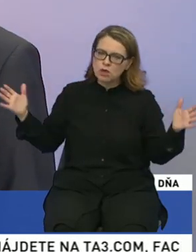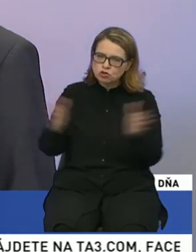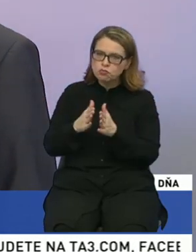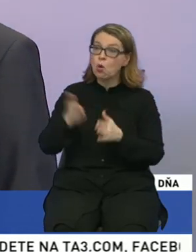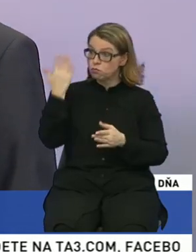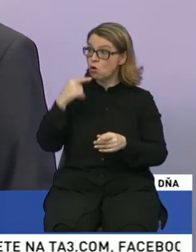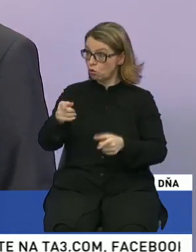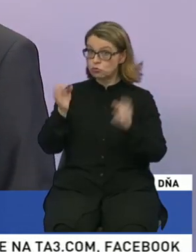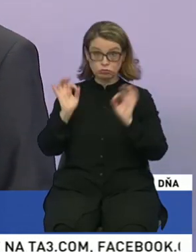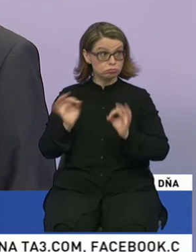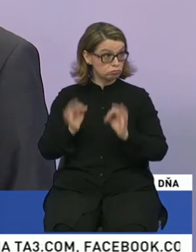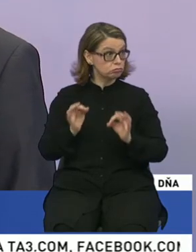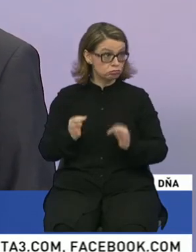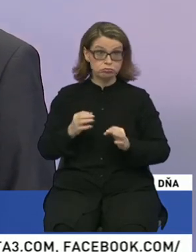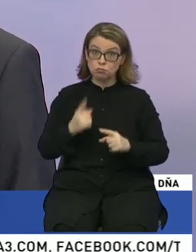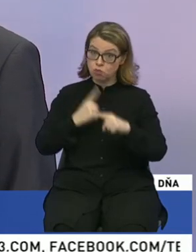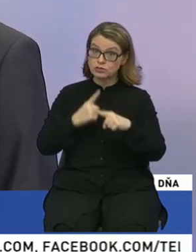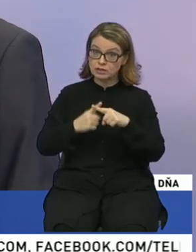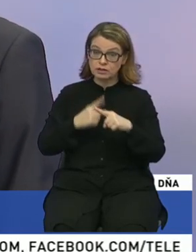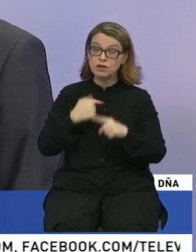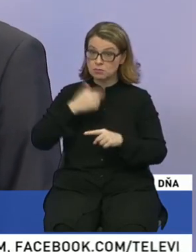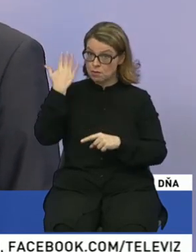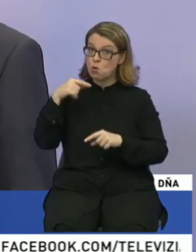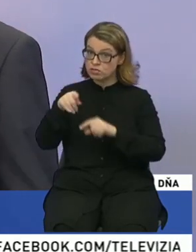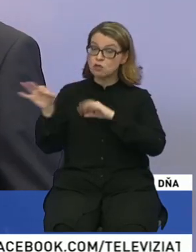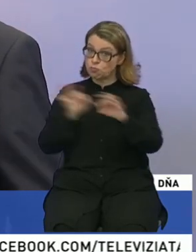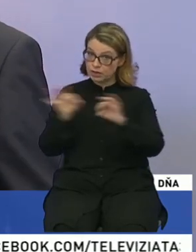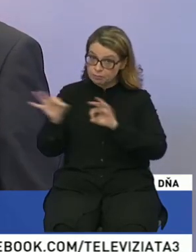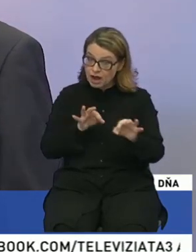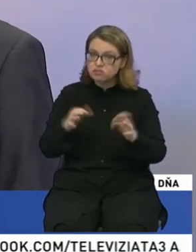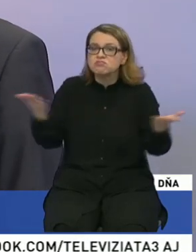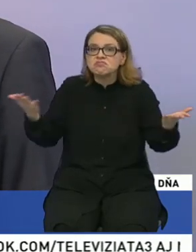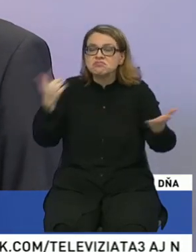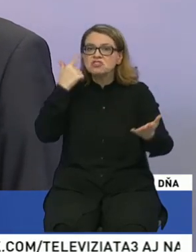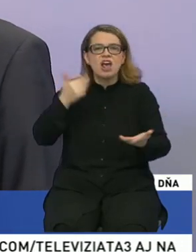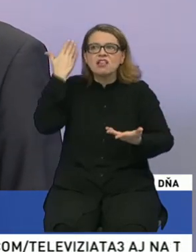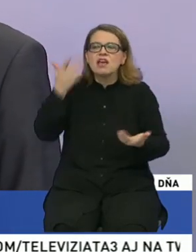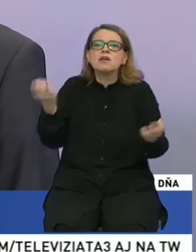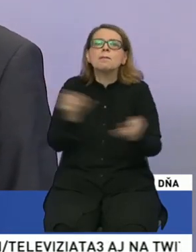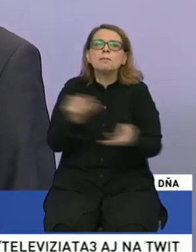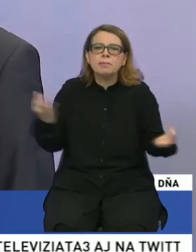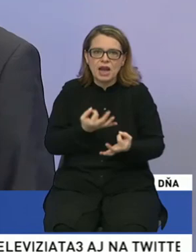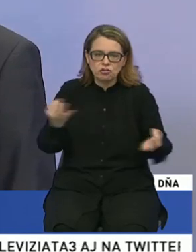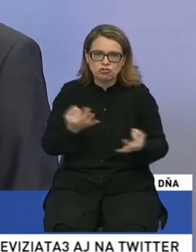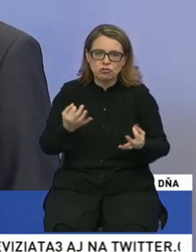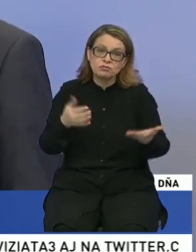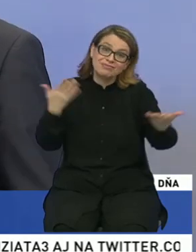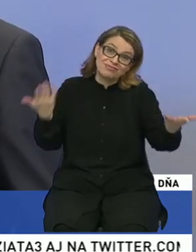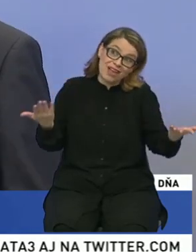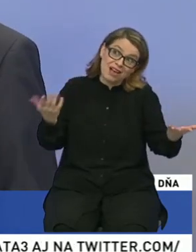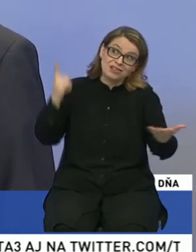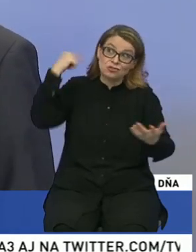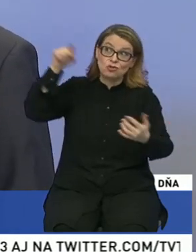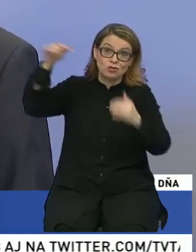pozitívne a my sme boli na túto alternatívu pripravení. Žiaľ, nevieme z akých dôvodov. Pravdepodobne spoza hraníc